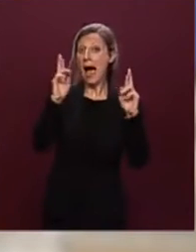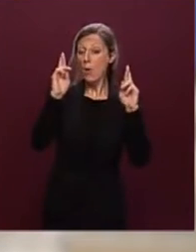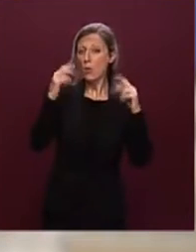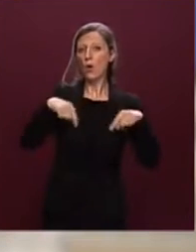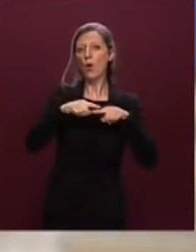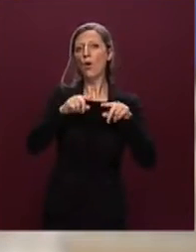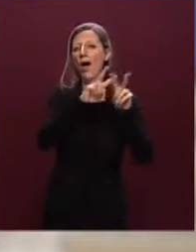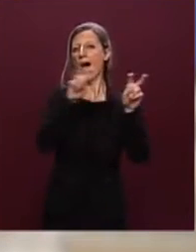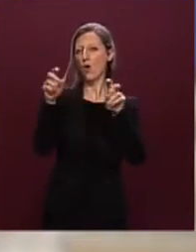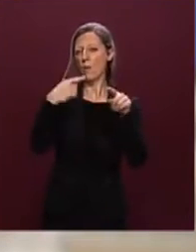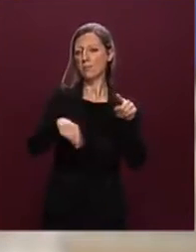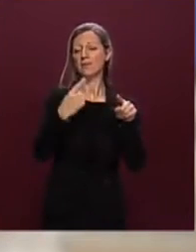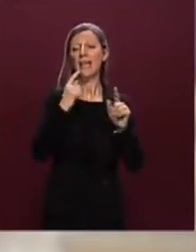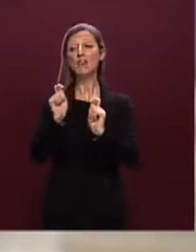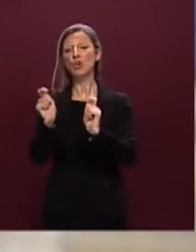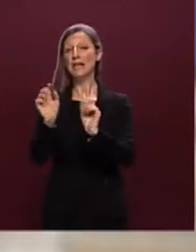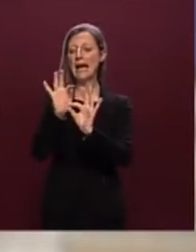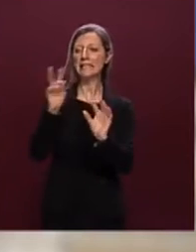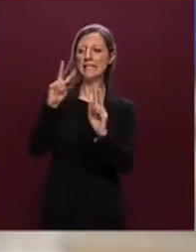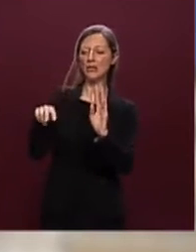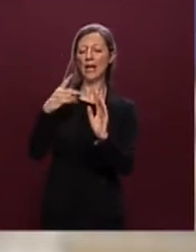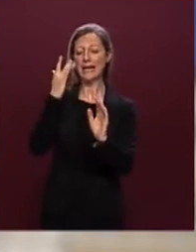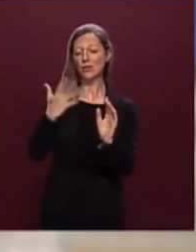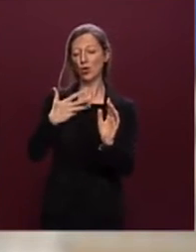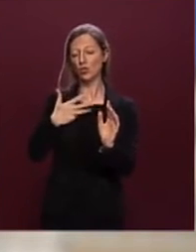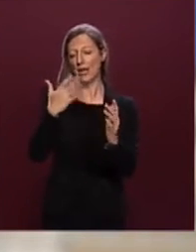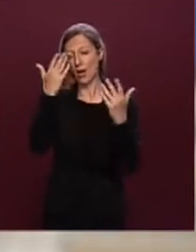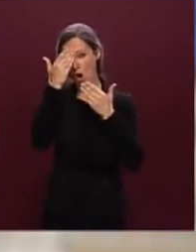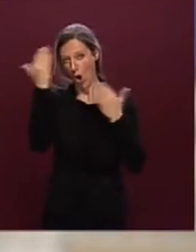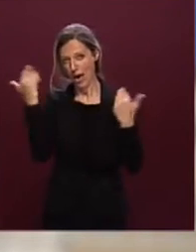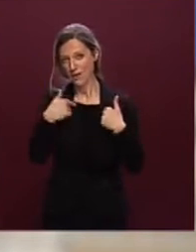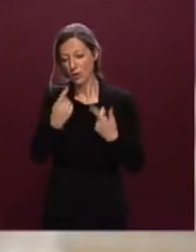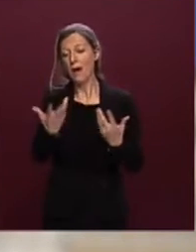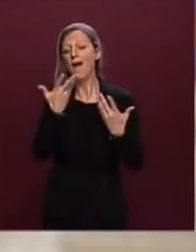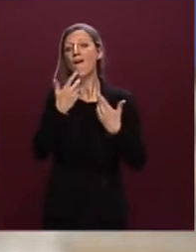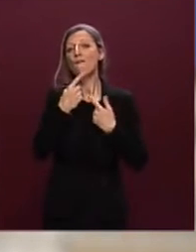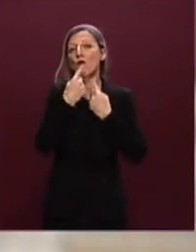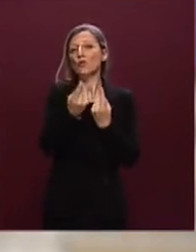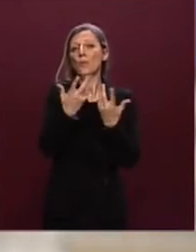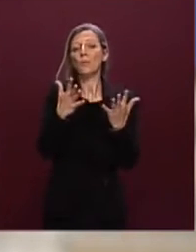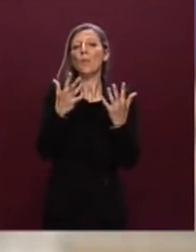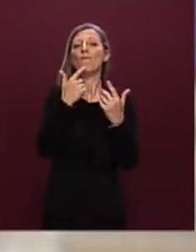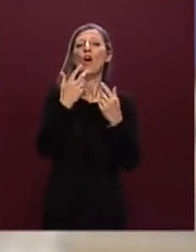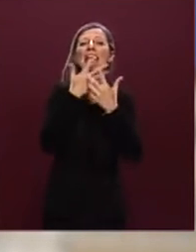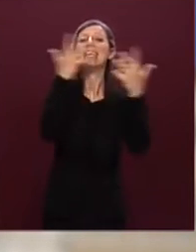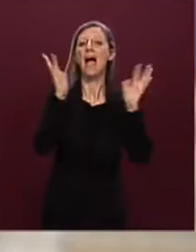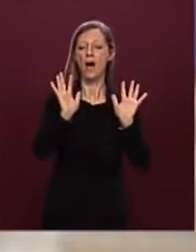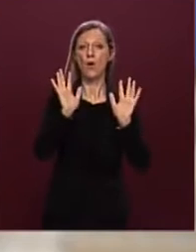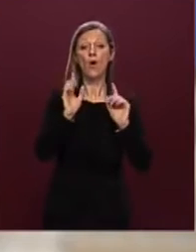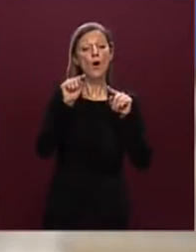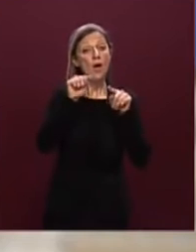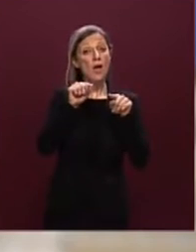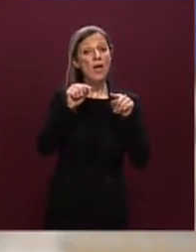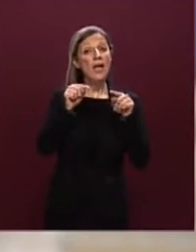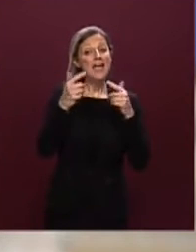leggendo alcuni giornali sinceramente il rischio c'è ma io vorrei provare a esprimere alcune parole di chiarezza che questi